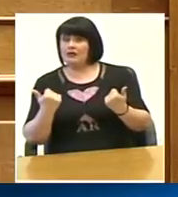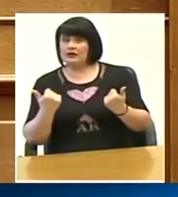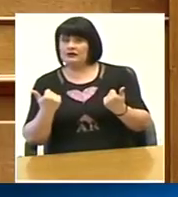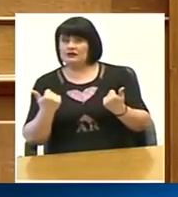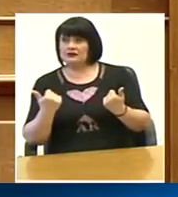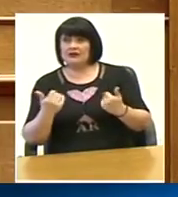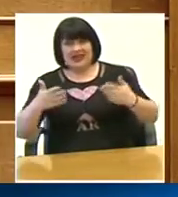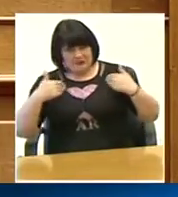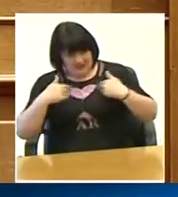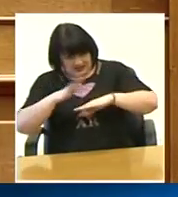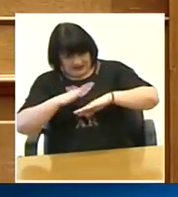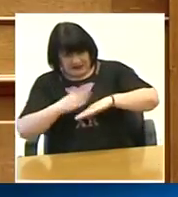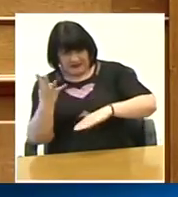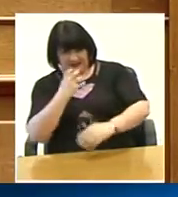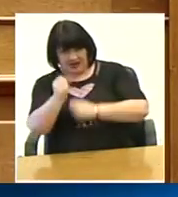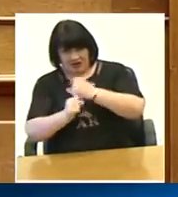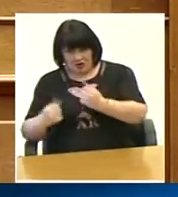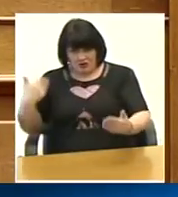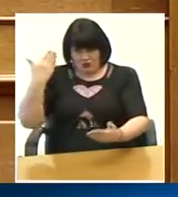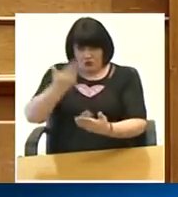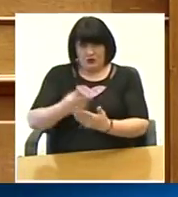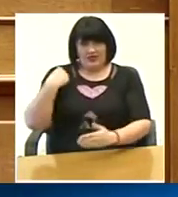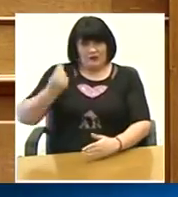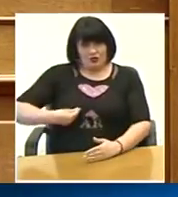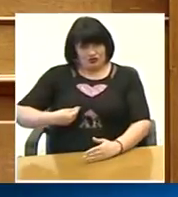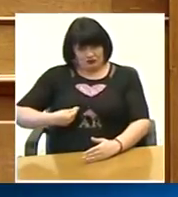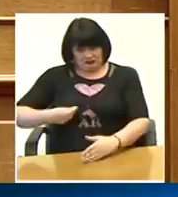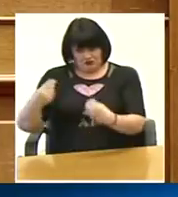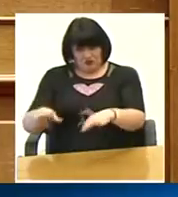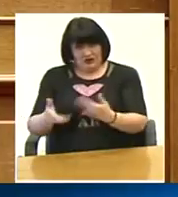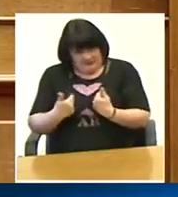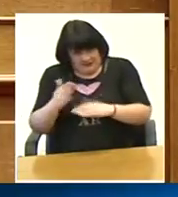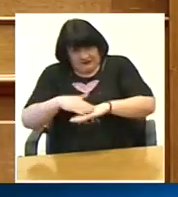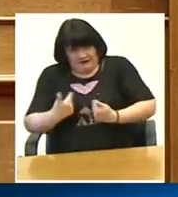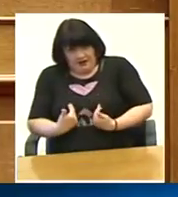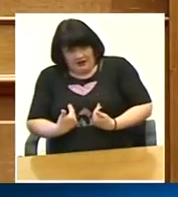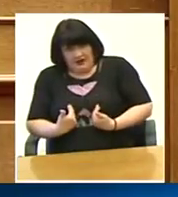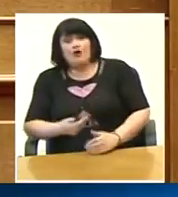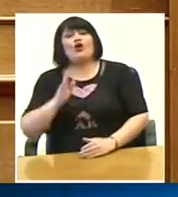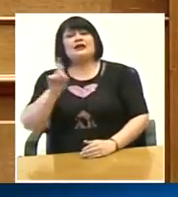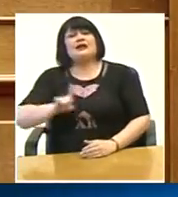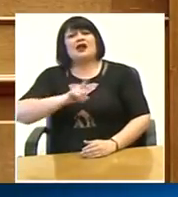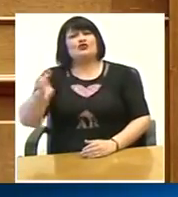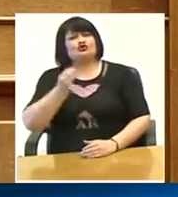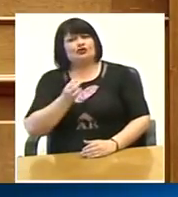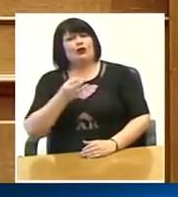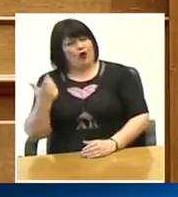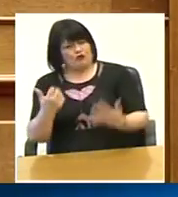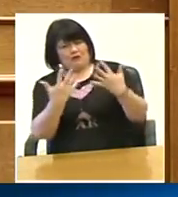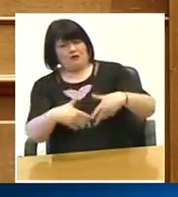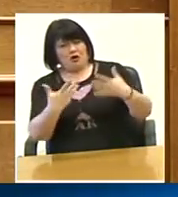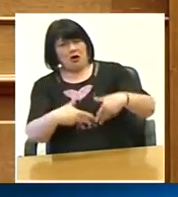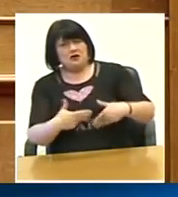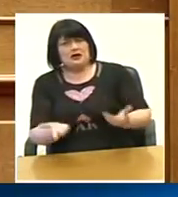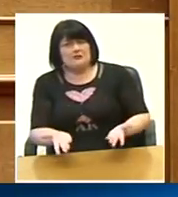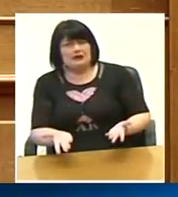κυβερνούσαμε αυτόν δημόσιο 40 χρόνια και δεν έγινε λειτουργικό λέει μπορούμε και τα μηχανήματα που υπάρχουν να τους βάλουμε ως